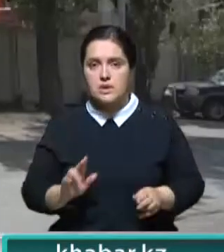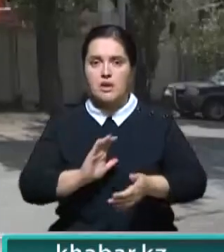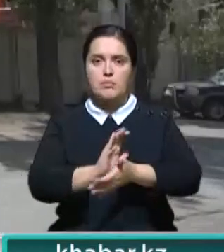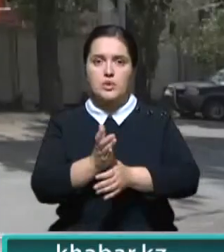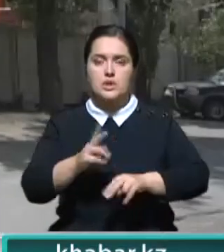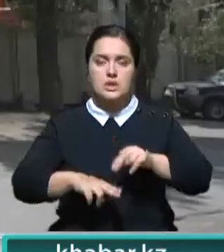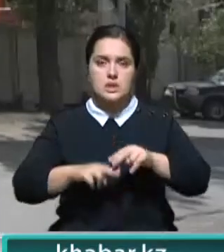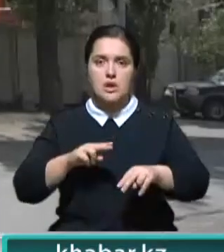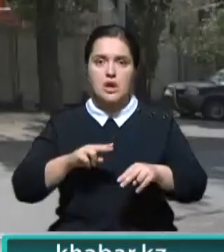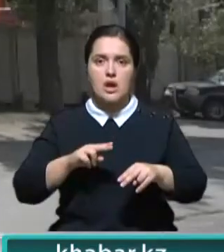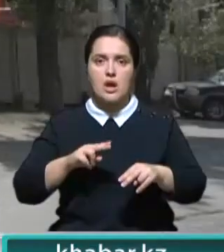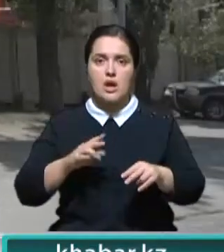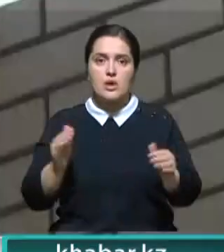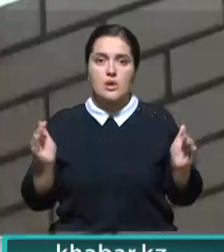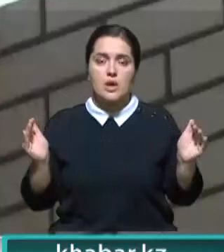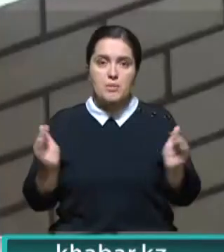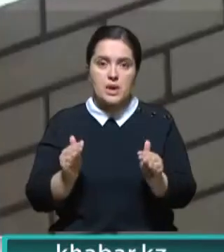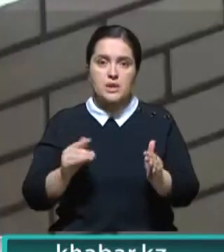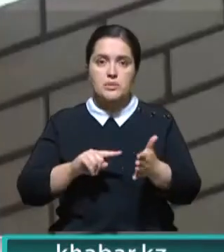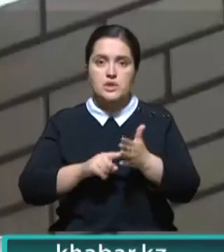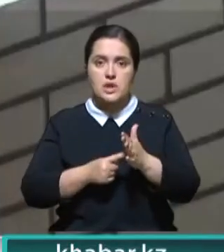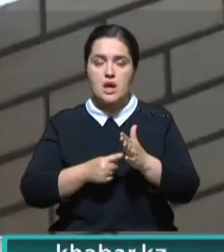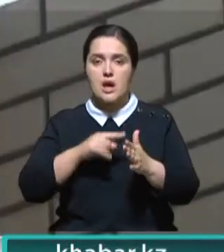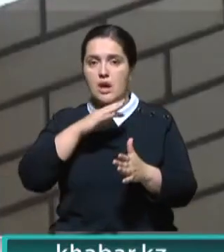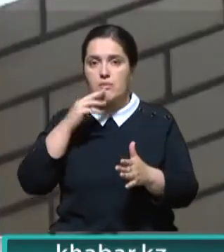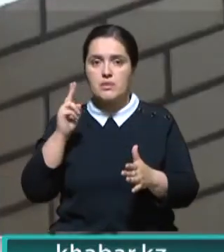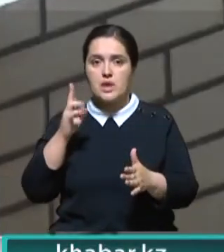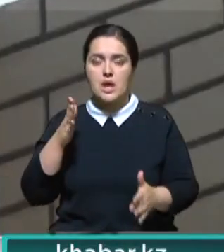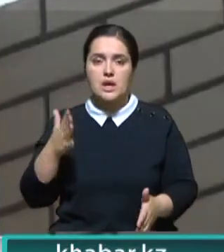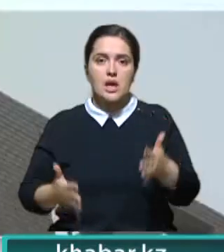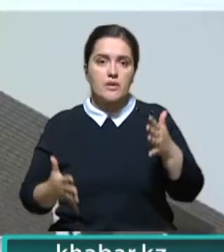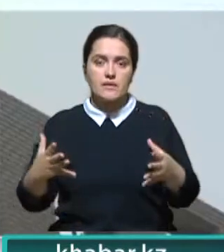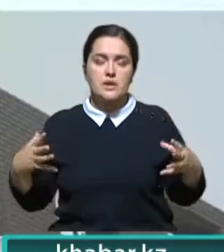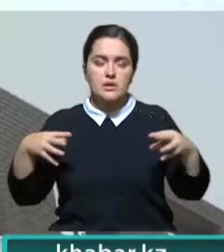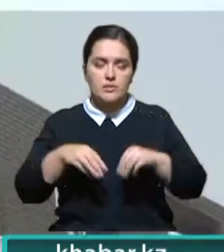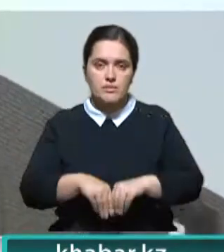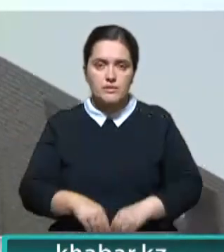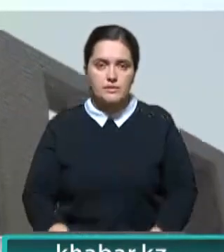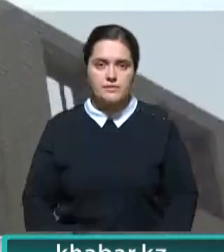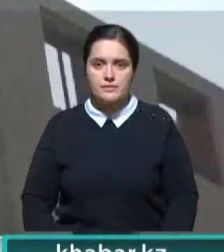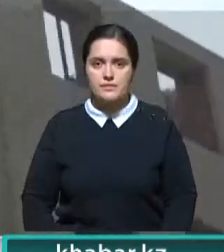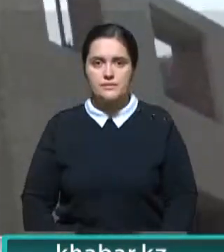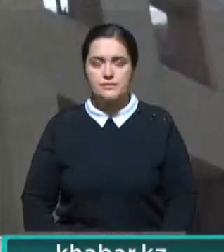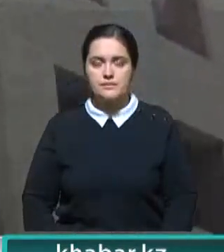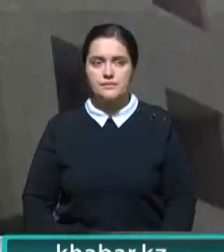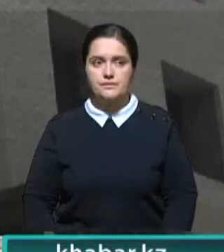нормативы плотности застройки. В итоге на маленьких пятачках возводили многоквартирные комплексы.